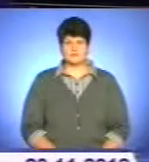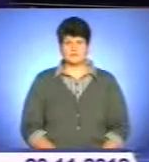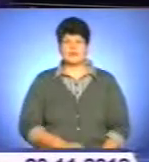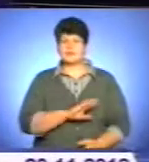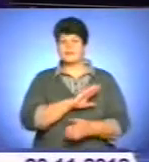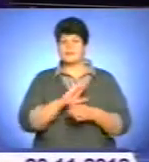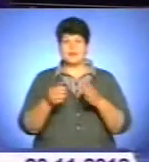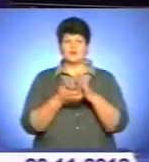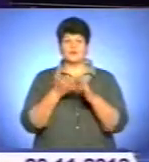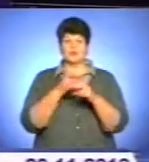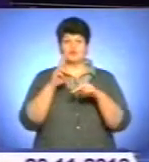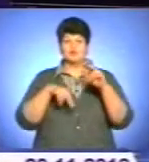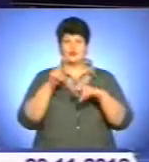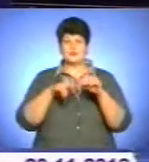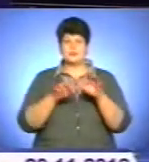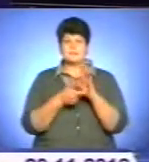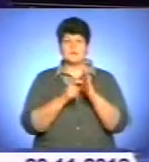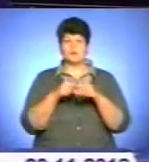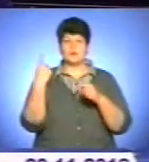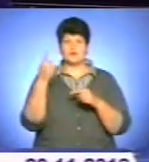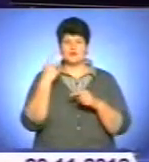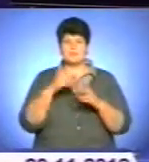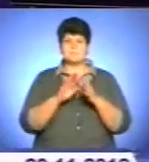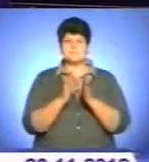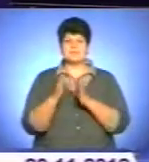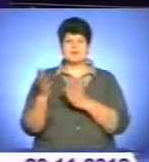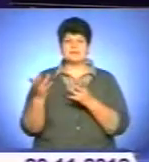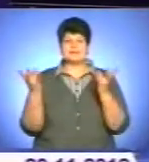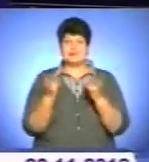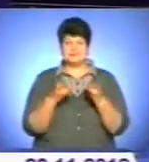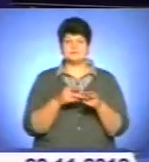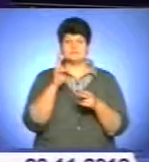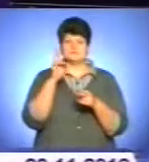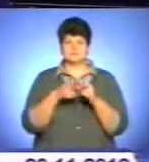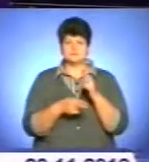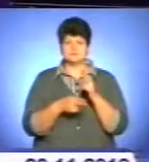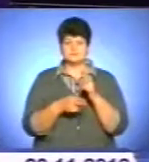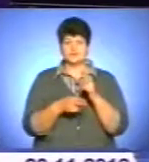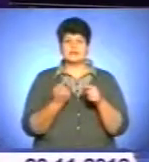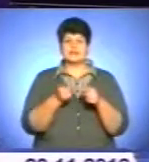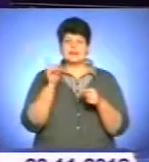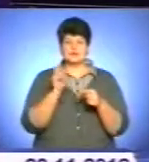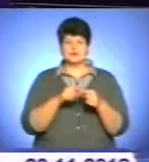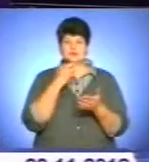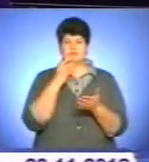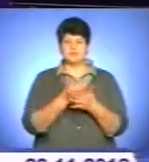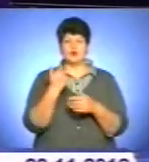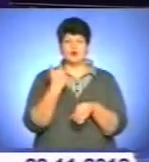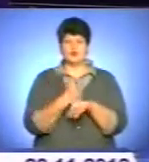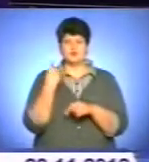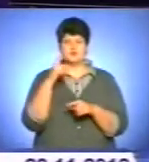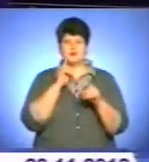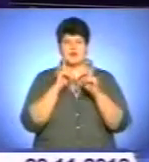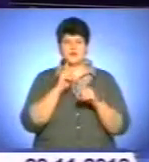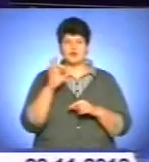Недобудовані приміщення обласної бібліотеки та обласного архіву треба довести до готовності. На цьому наголосив голова обласної ради Олексій